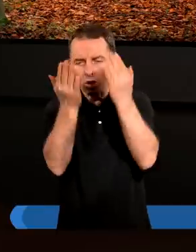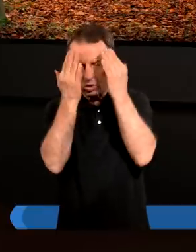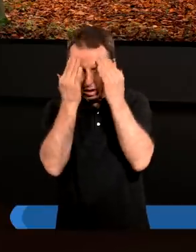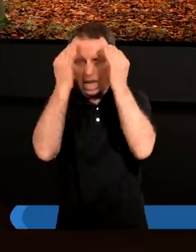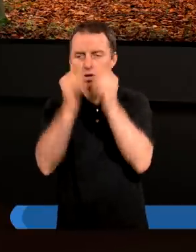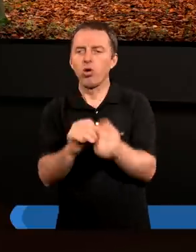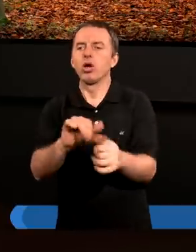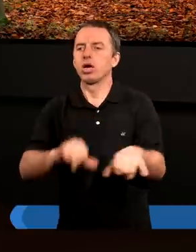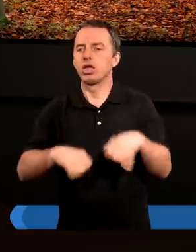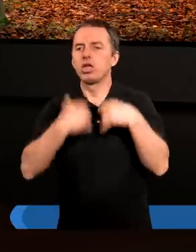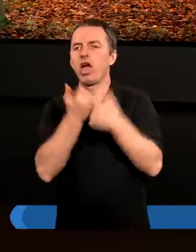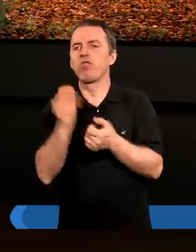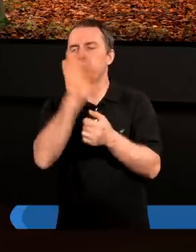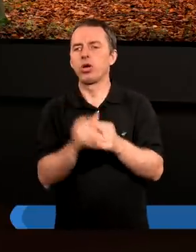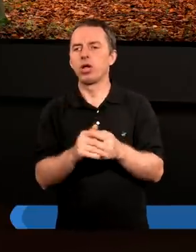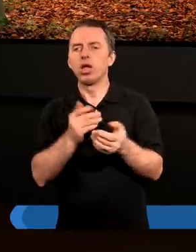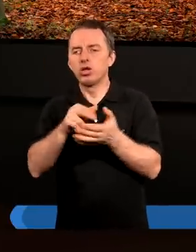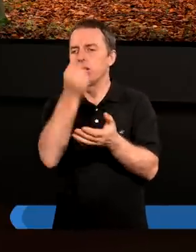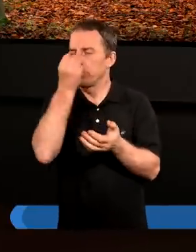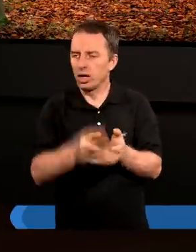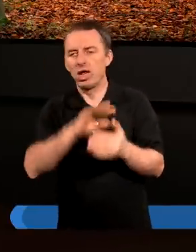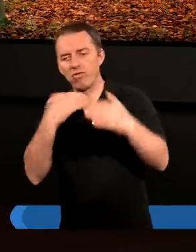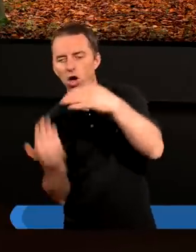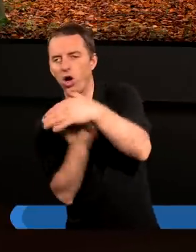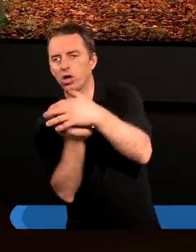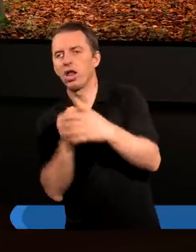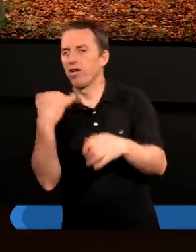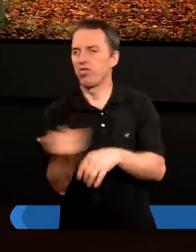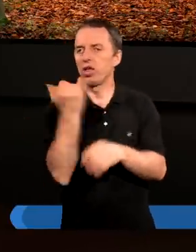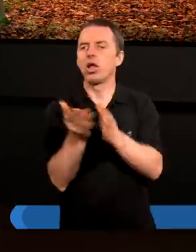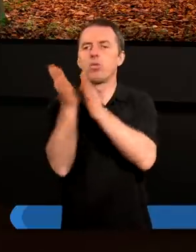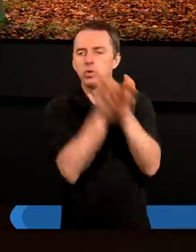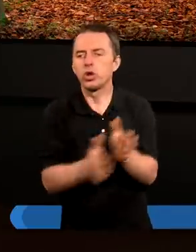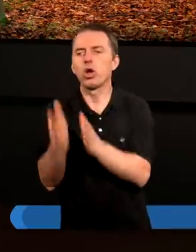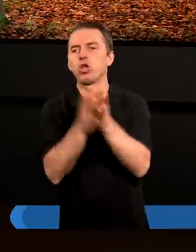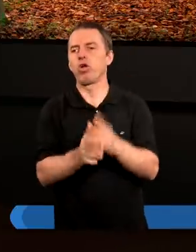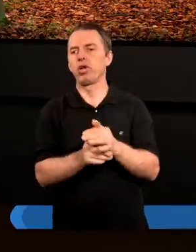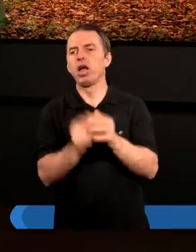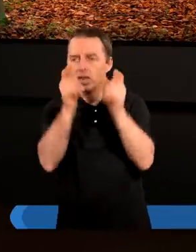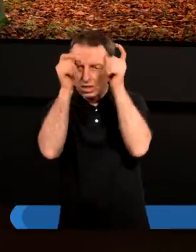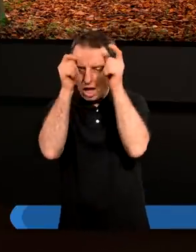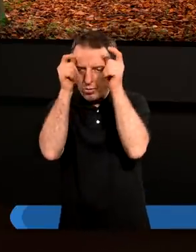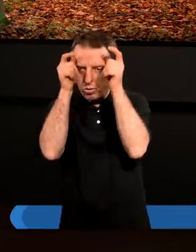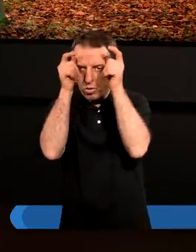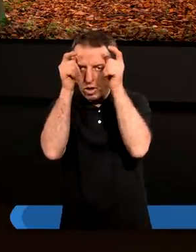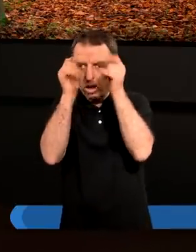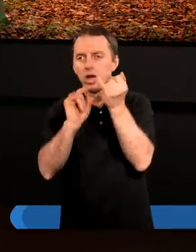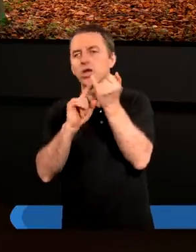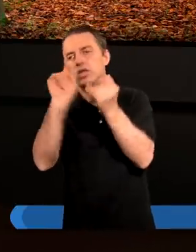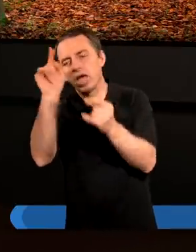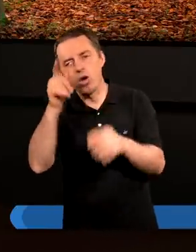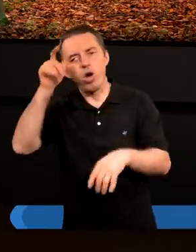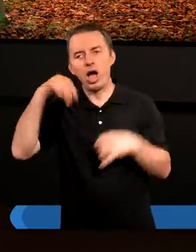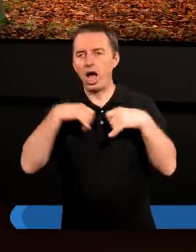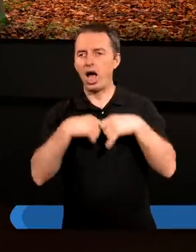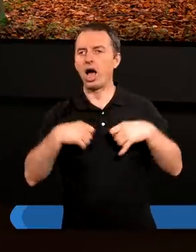gniewu Bożego. Idźcie przeklęci w ogień wieczny zgotowany diabłu i jego